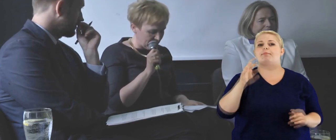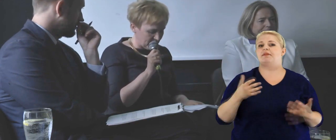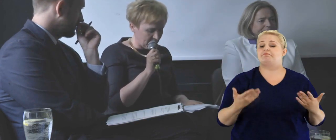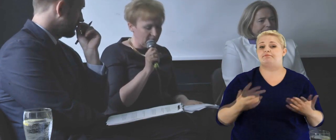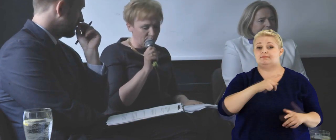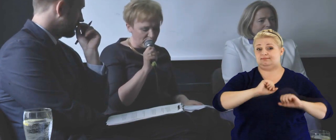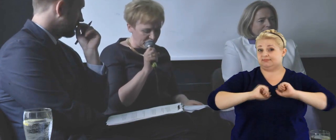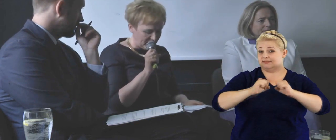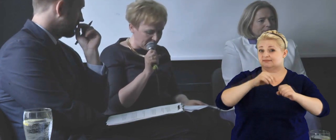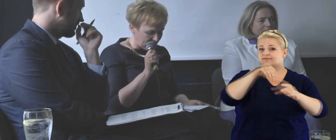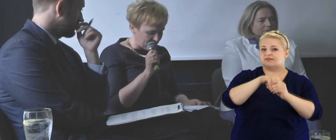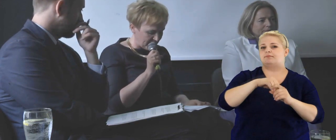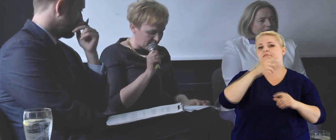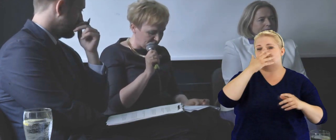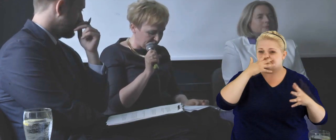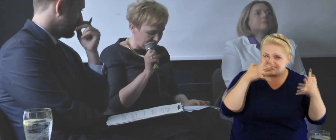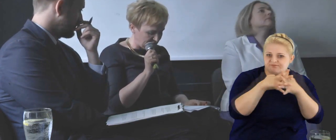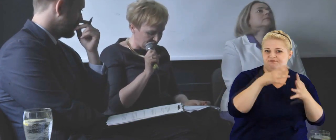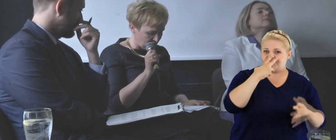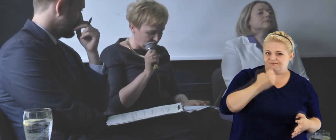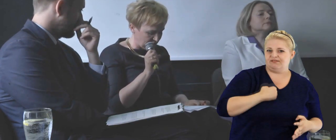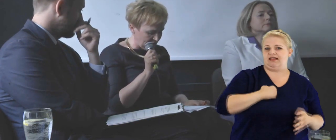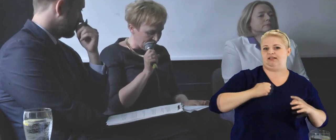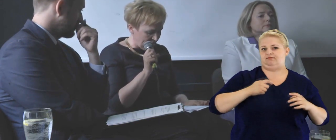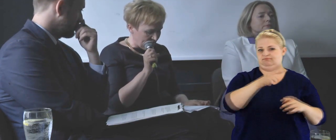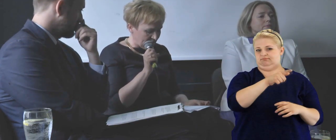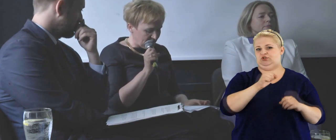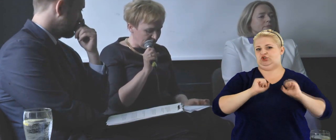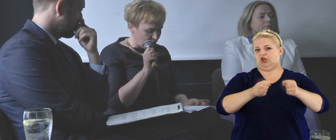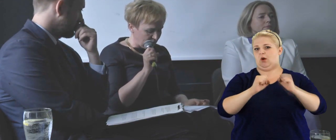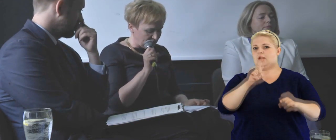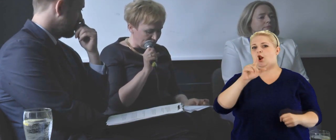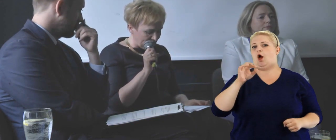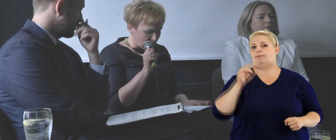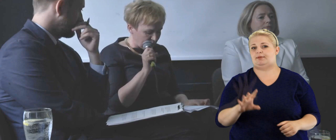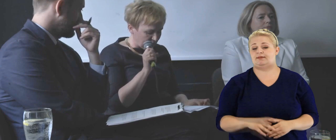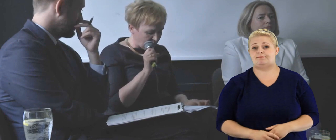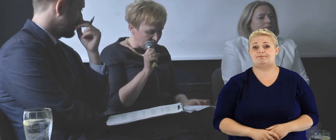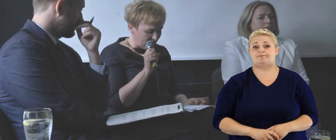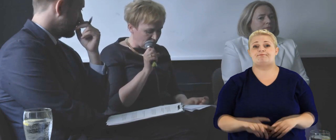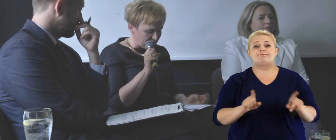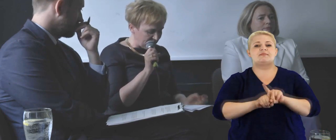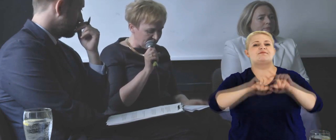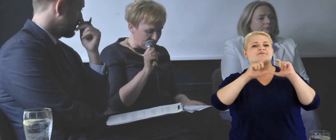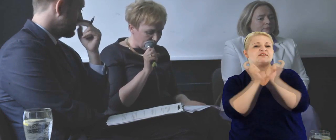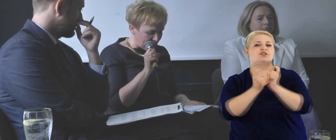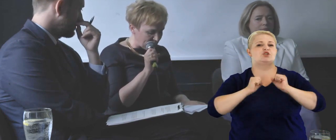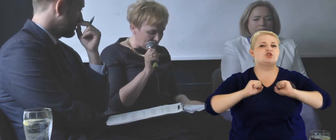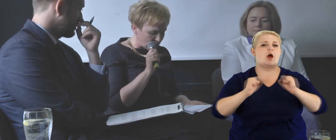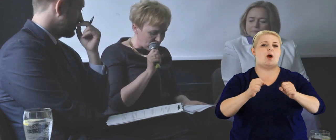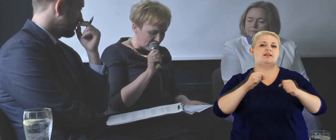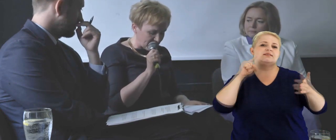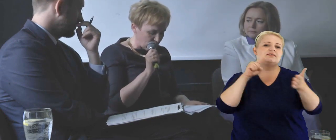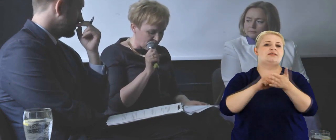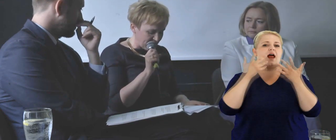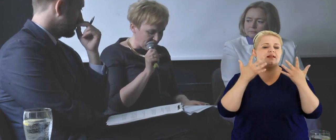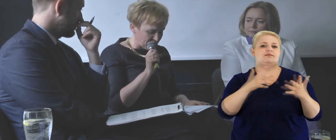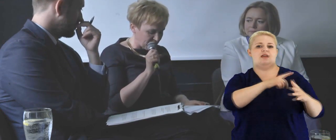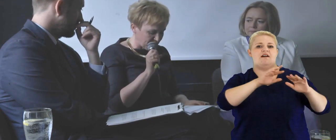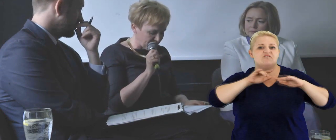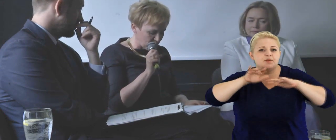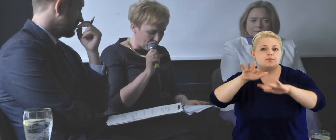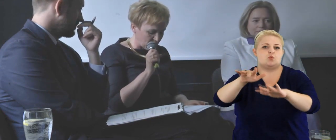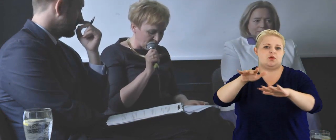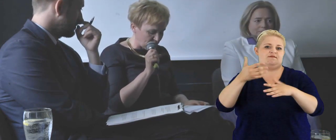lobbing i właśnie inicjatywa na rzecz przejrzystości definiuje działania lobbingowe jako wszelkie działania mające na celu